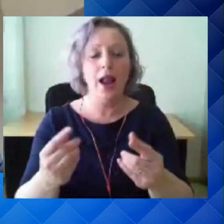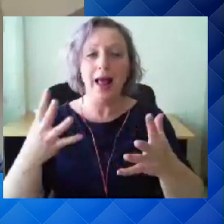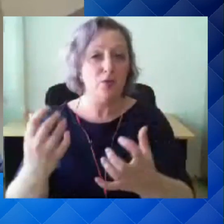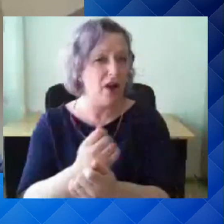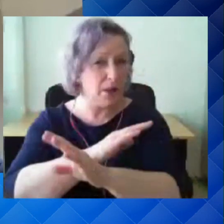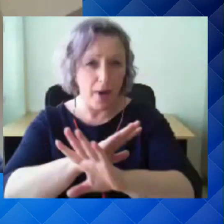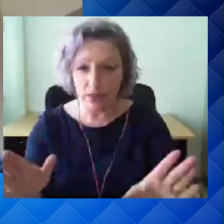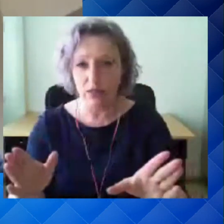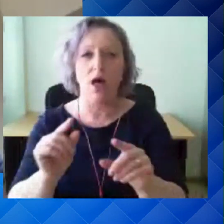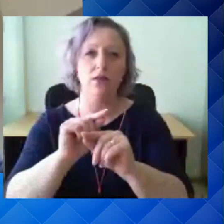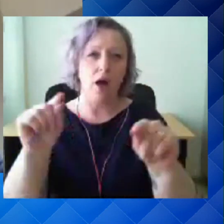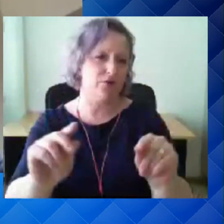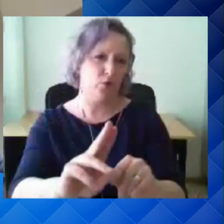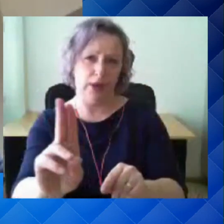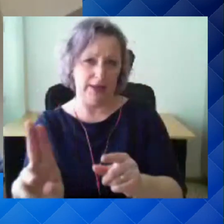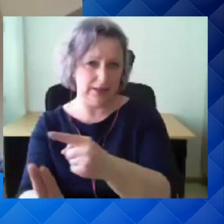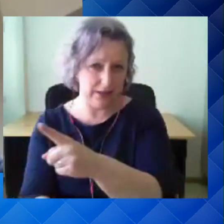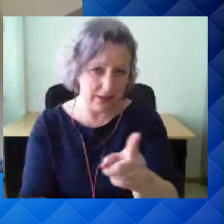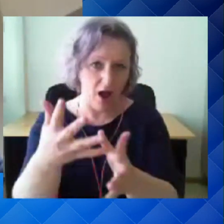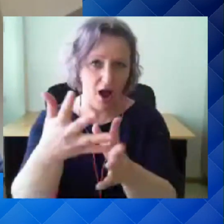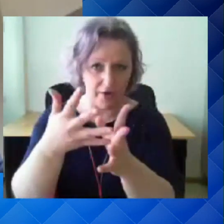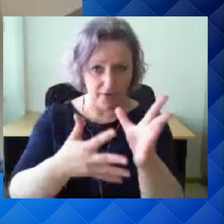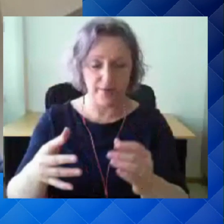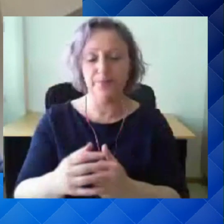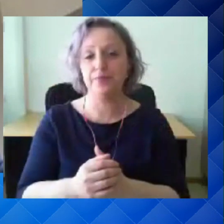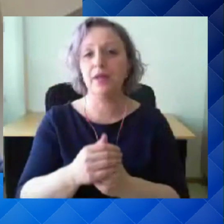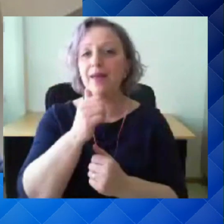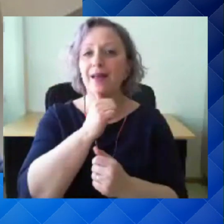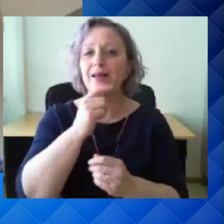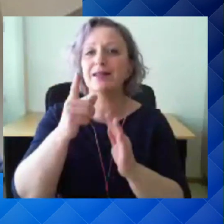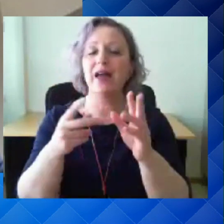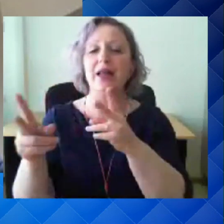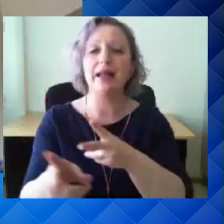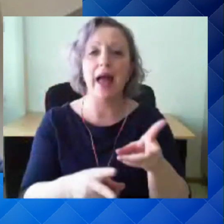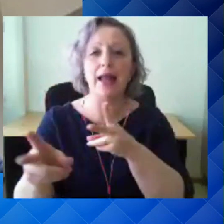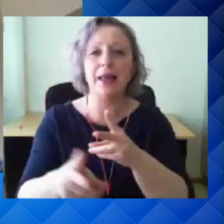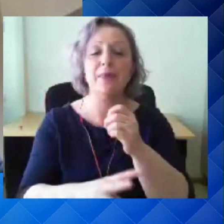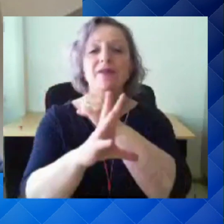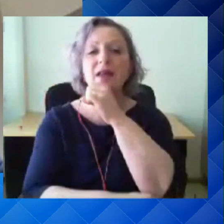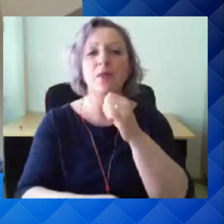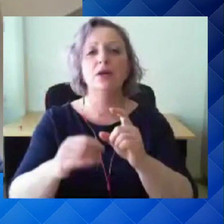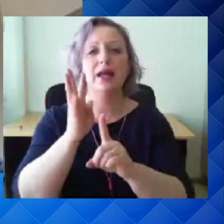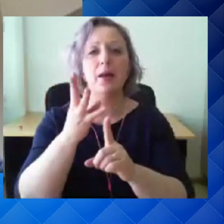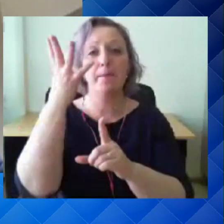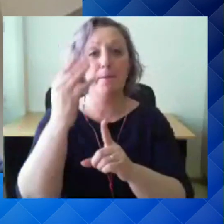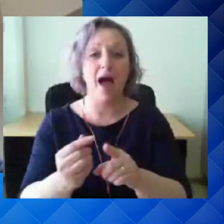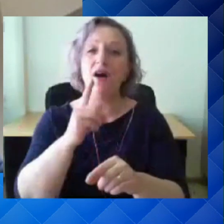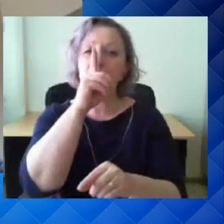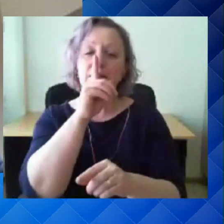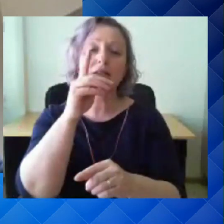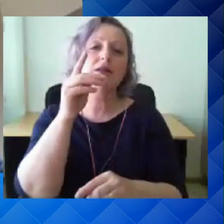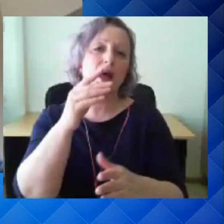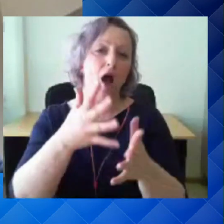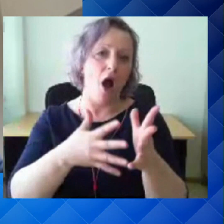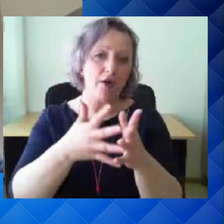nakatanute seast. Eesti jälgib jätkuvalt ka viimase 14 päevakumulatiivse positiivse testide arv 100 000